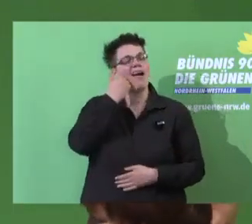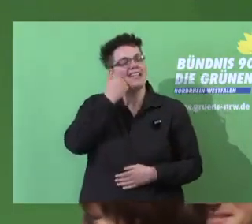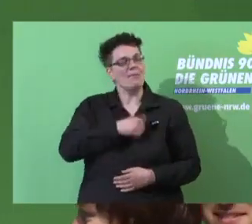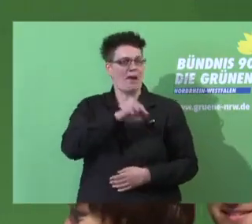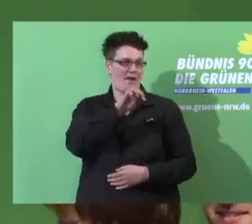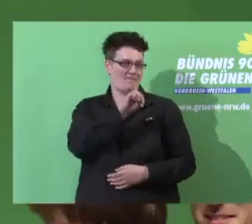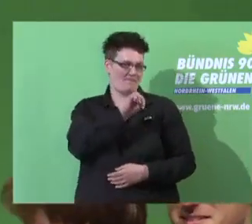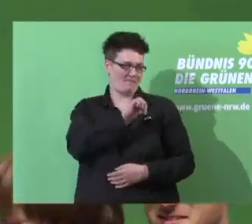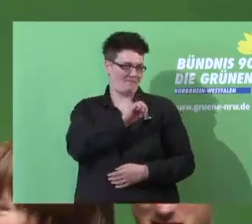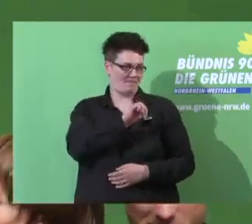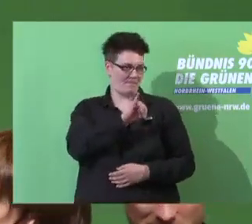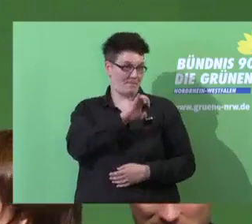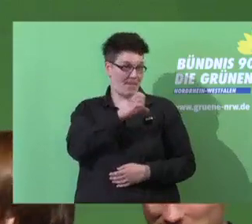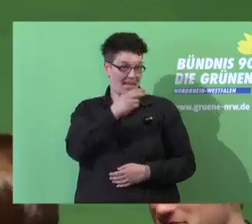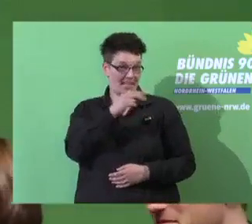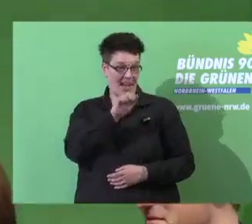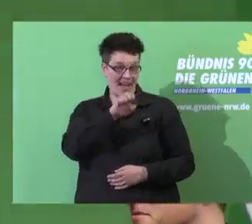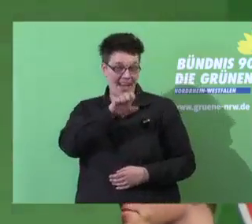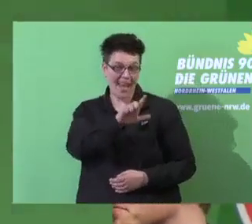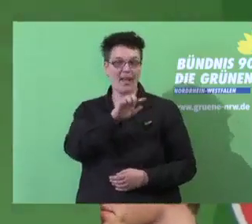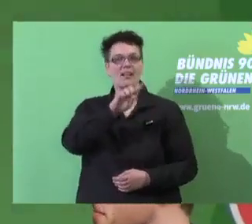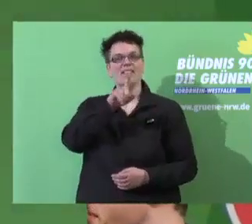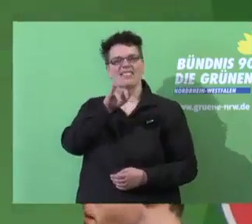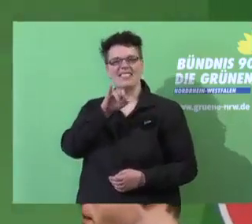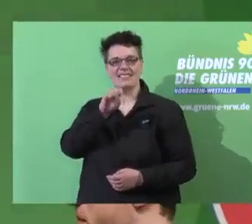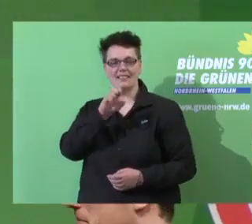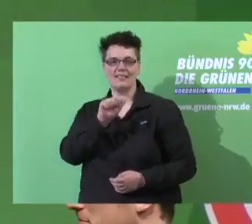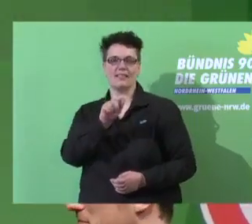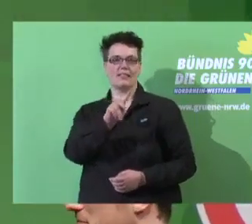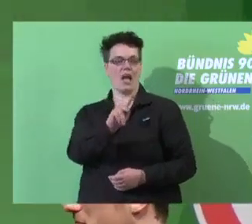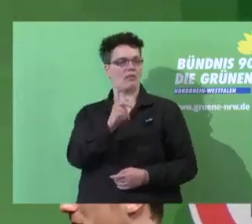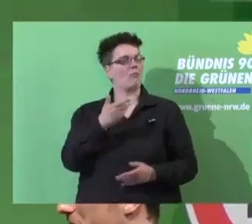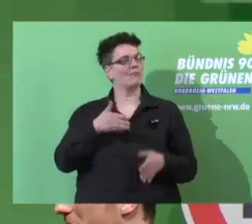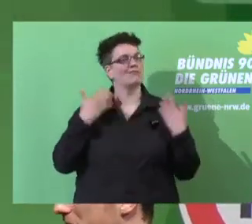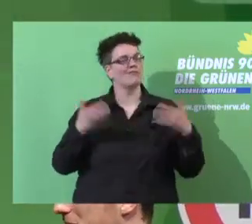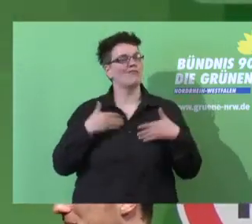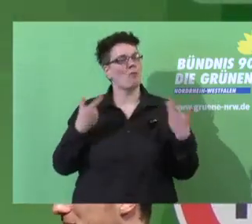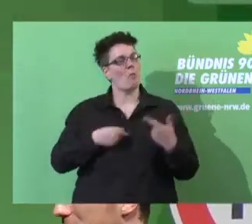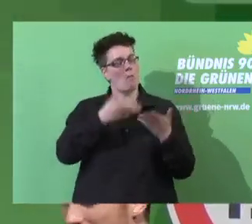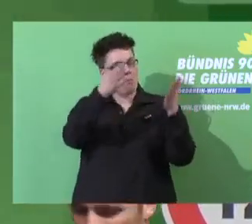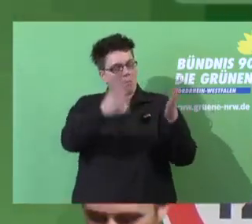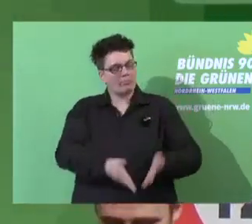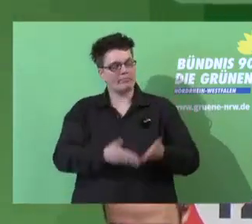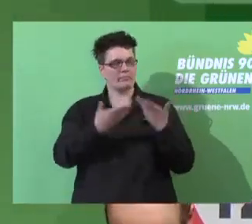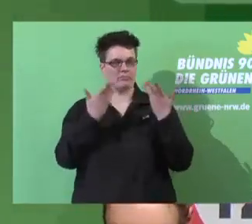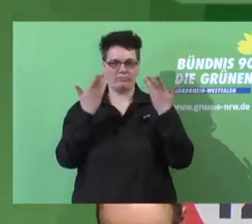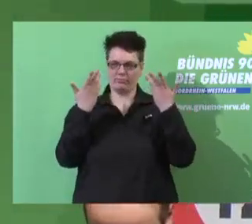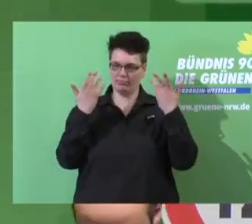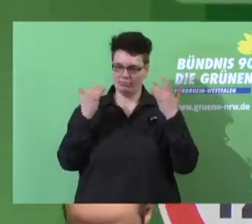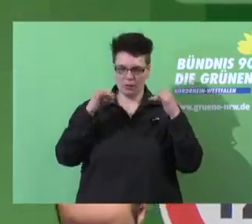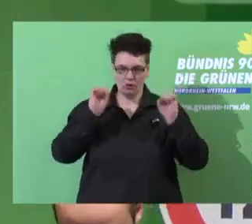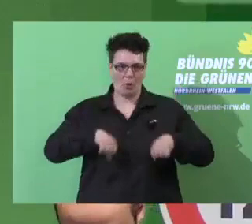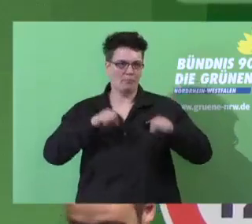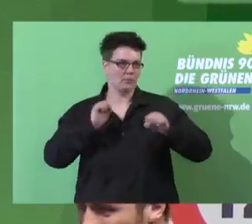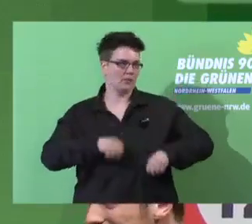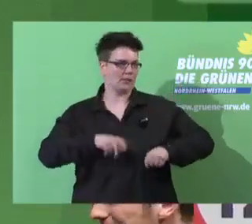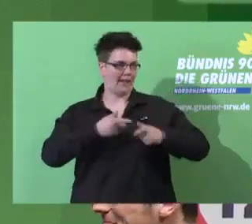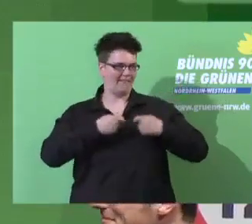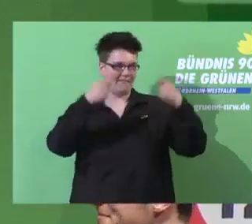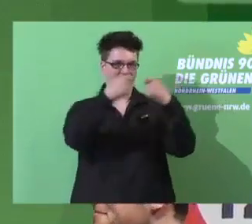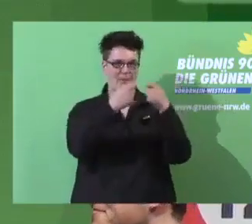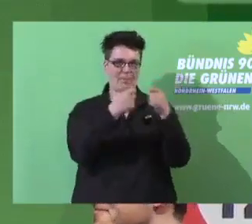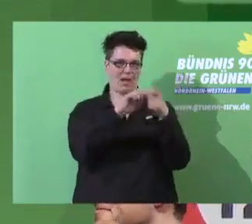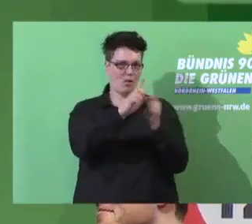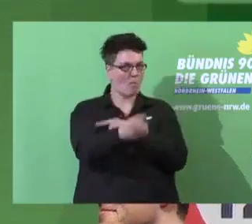Cisack, wir freuen uns, hier einen kompetenten und mächtigen Verband an unserer Seite zu haben, den